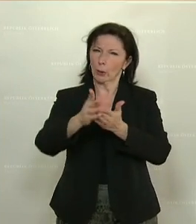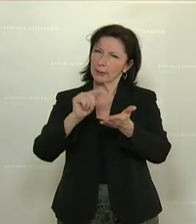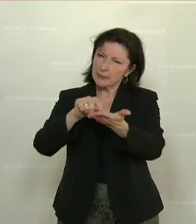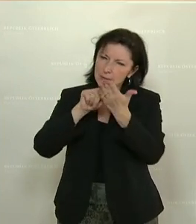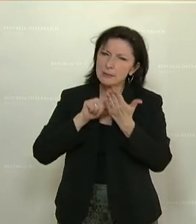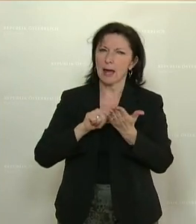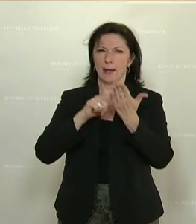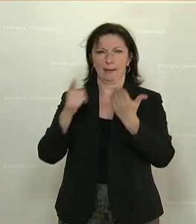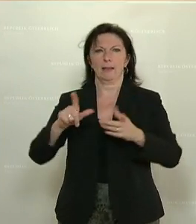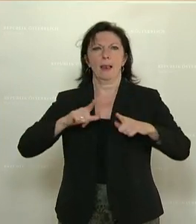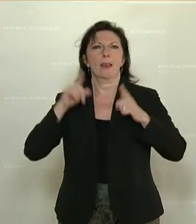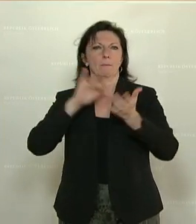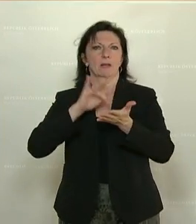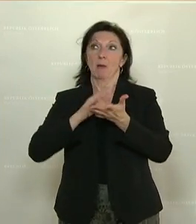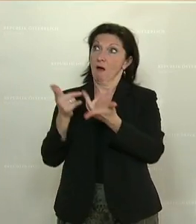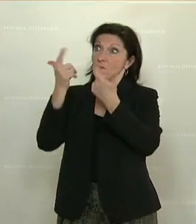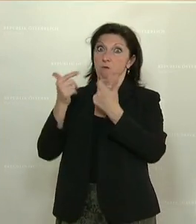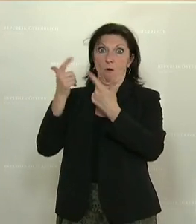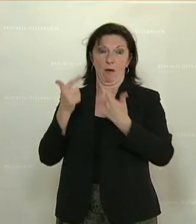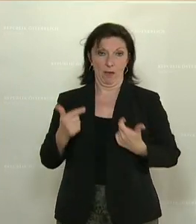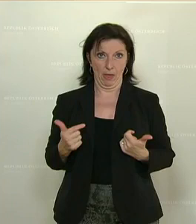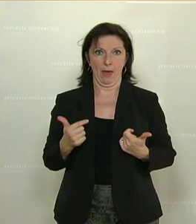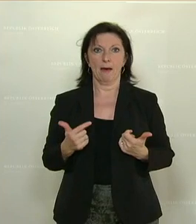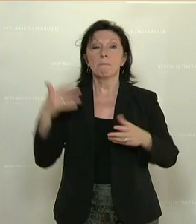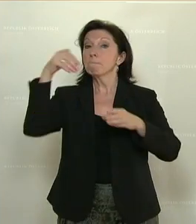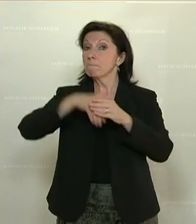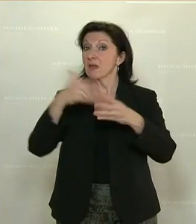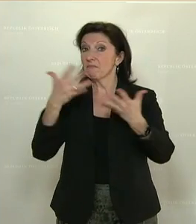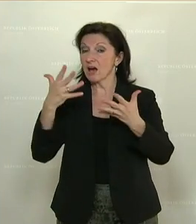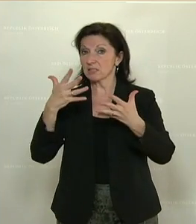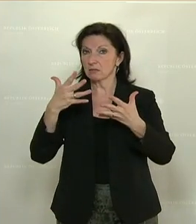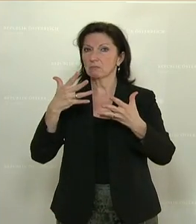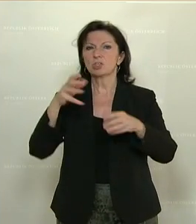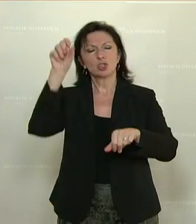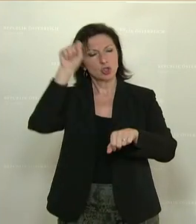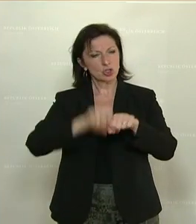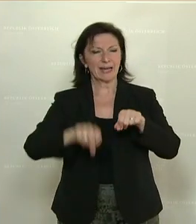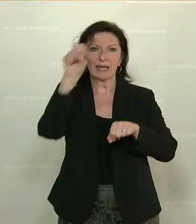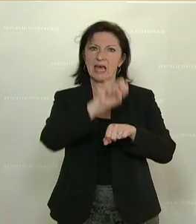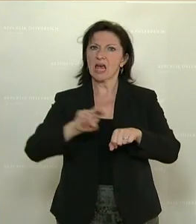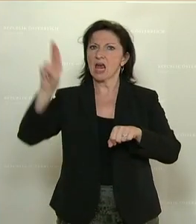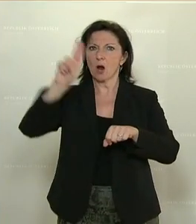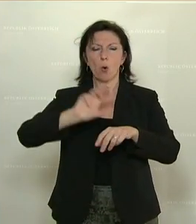Lebensmitteln sicherstellt, unter anderem folgende Punkte umfasst. Strenge Auslegung der EU